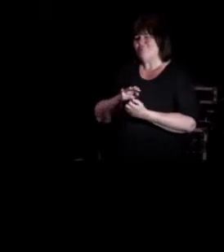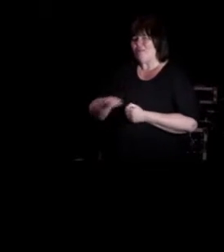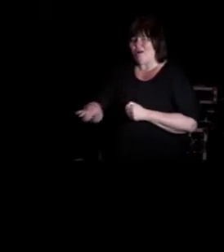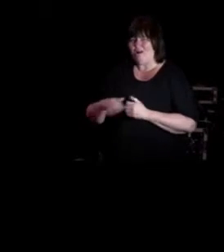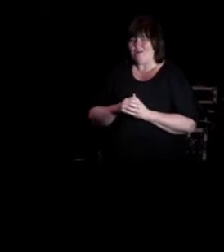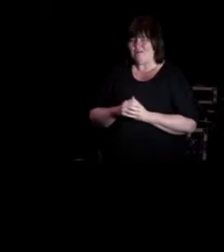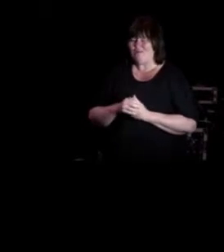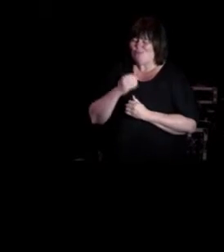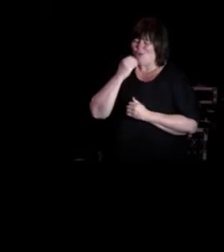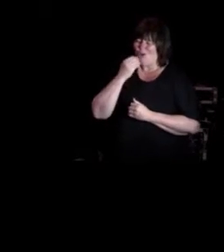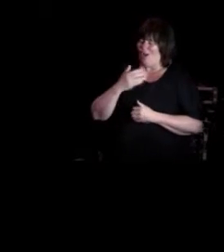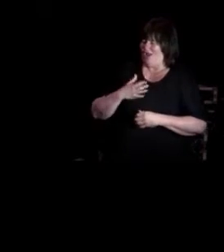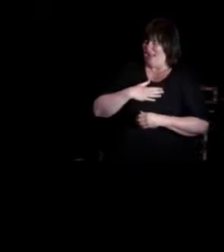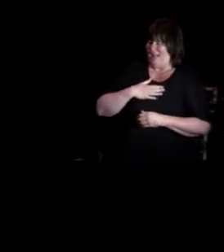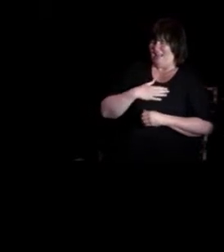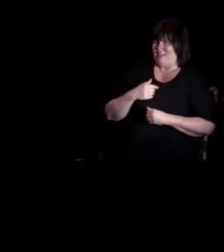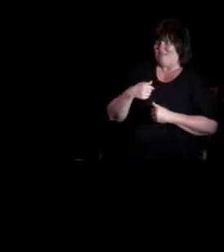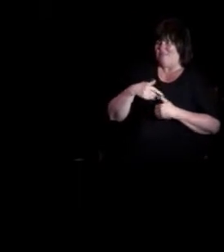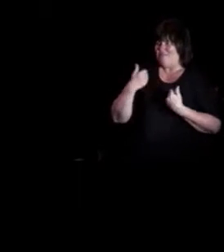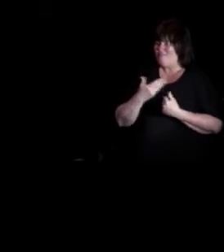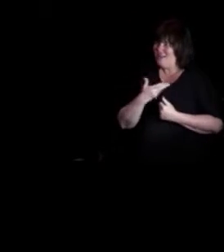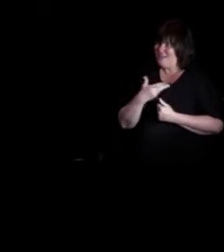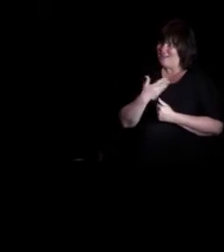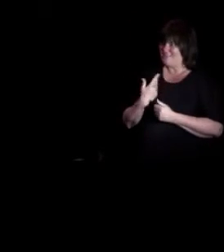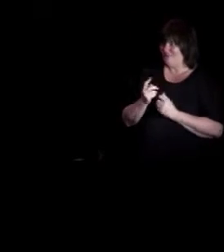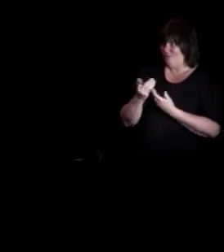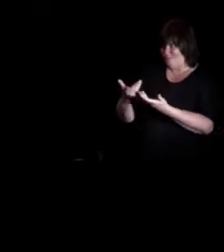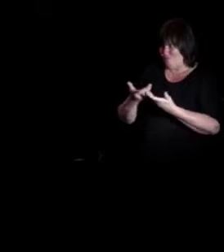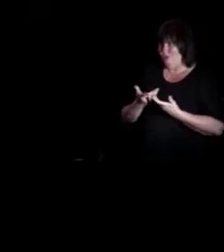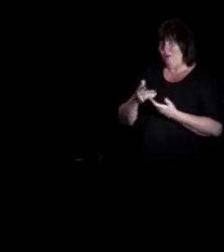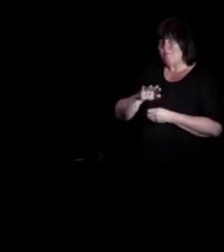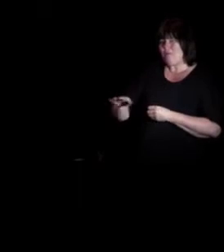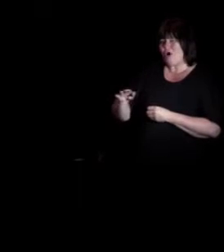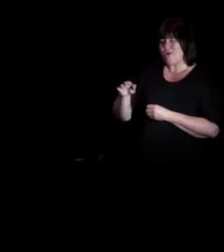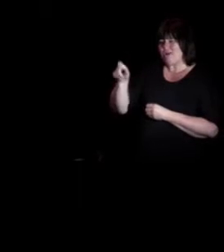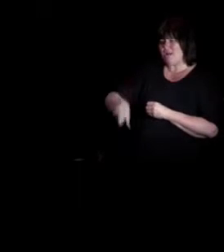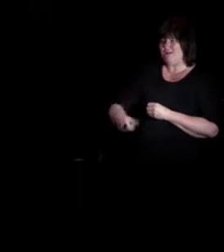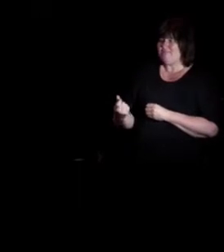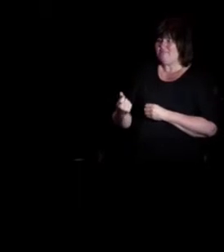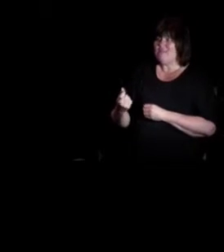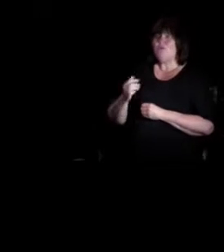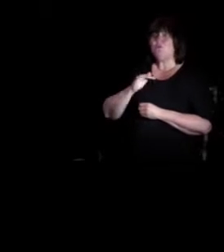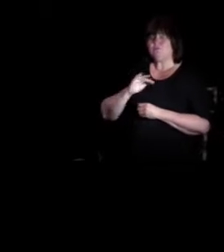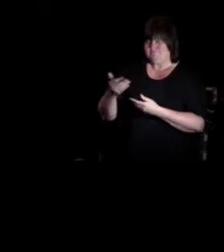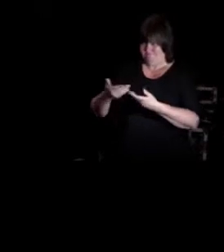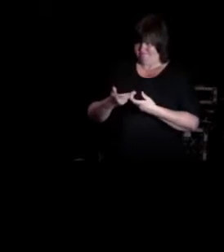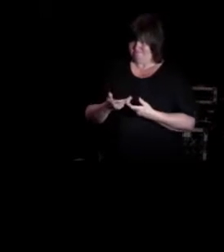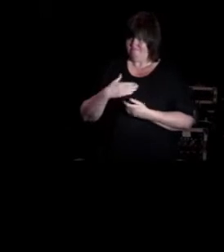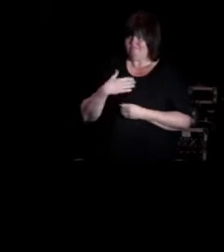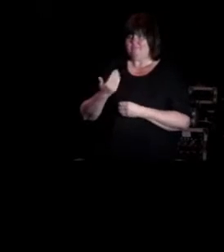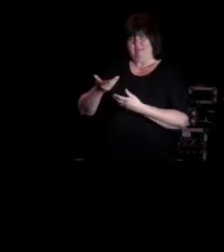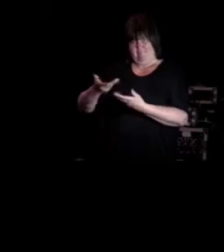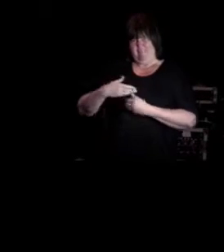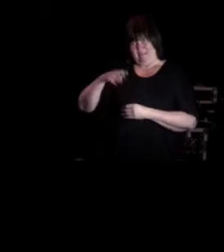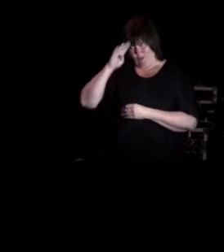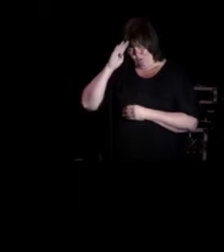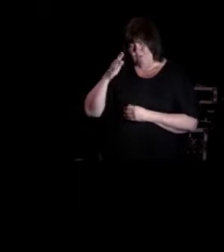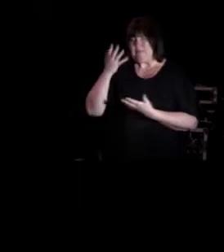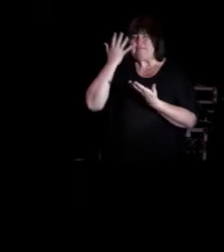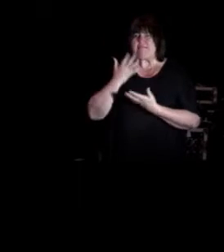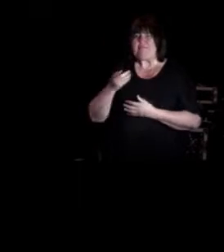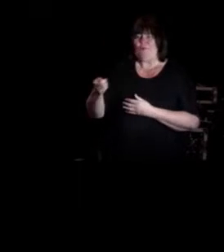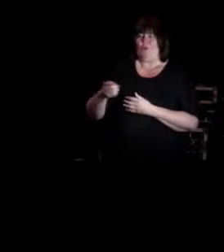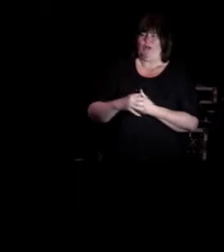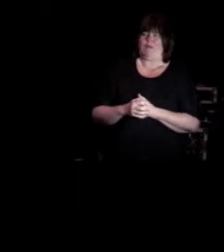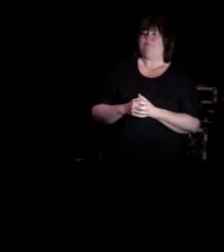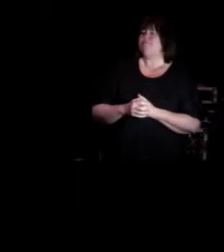denne barneklienten. Og det semesteret opprønt, og jeg ble tildelt en gutt på ti år. Og